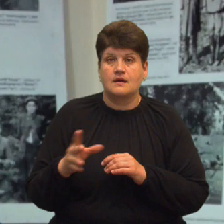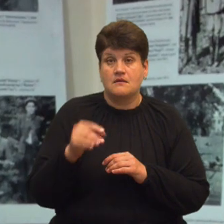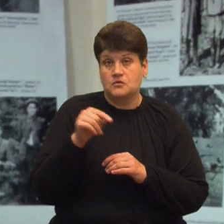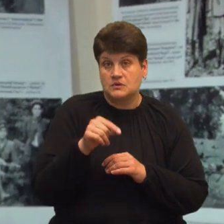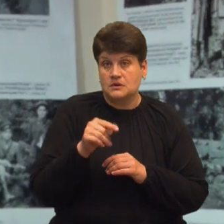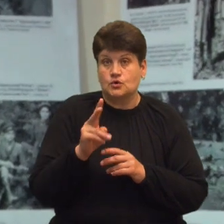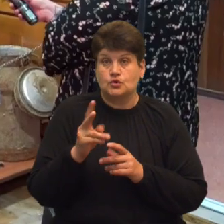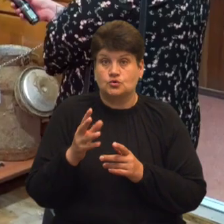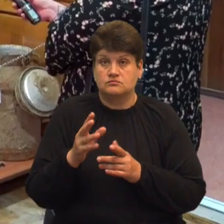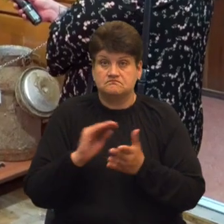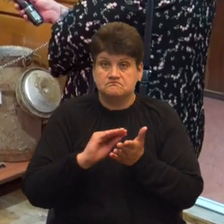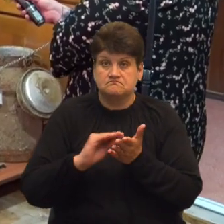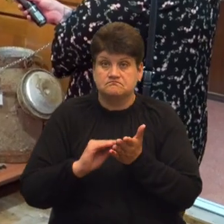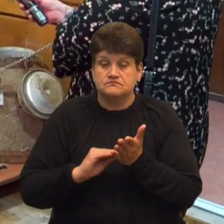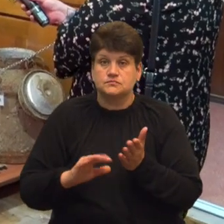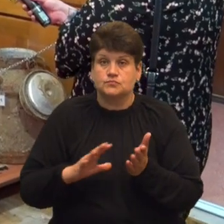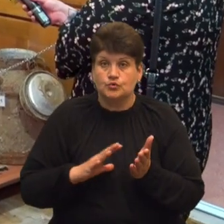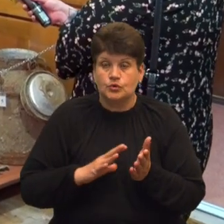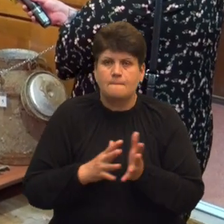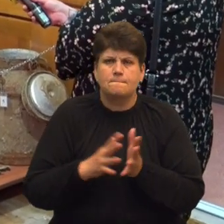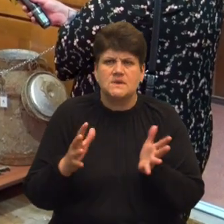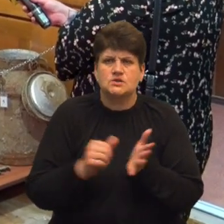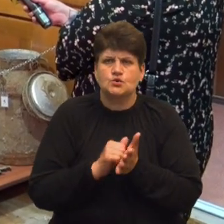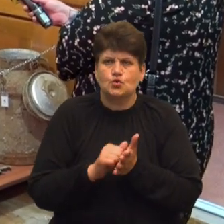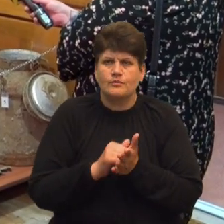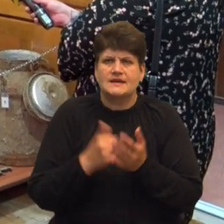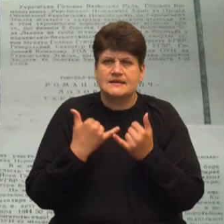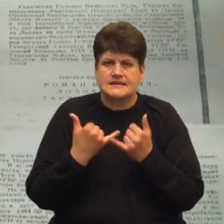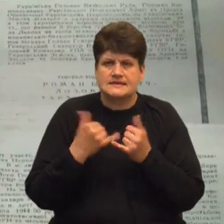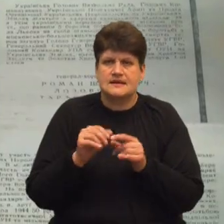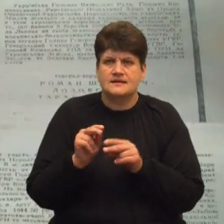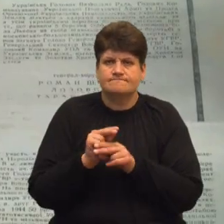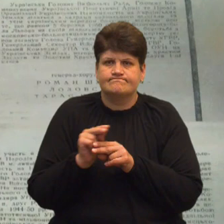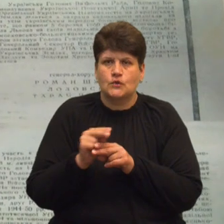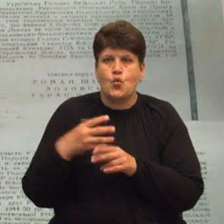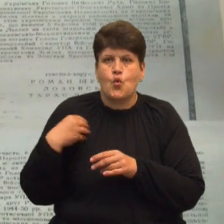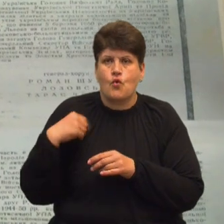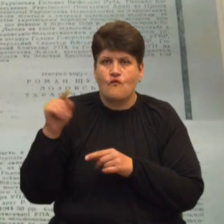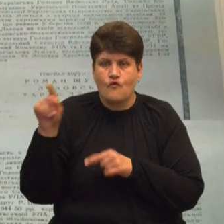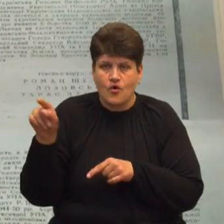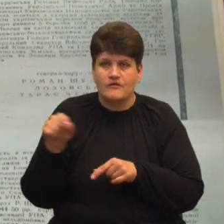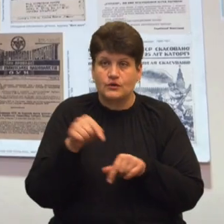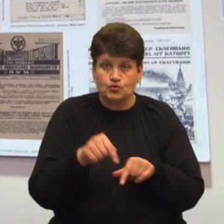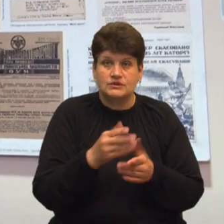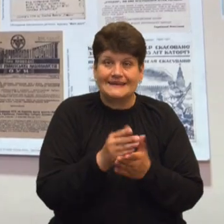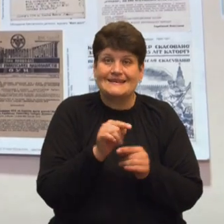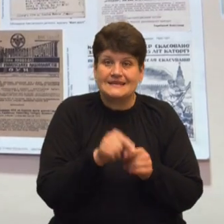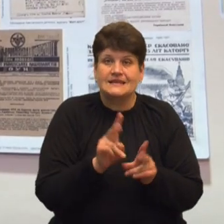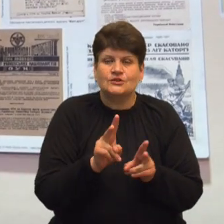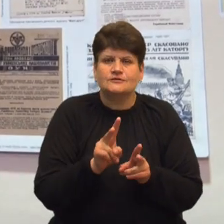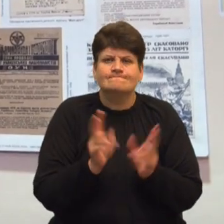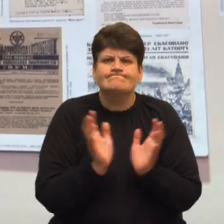із тих, хто описував їх. Каже, більшість документів зараз на реставрації у Львові тут же представлені ті, які збереглися